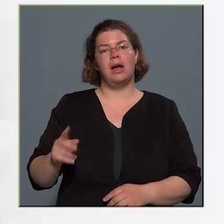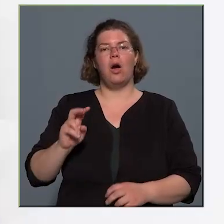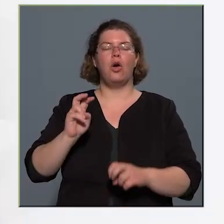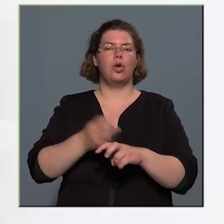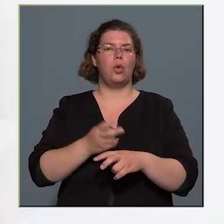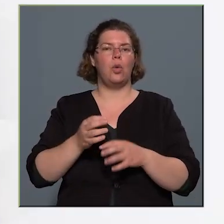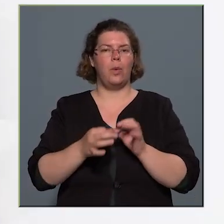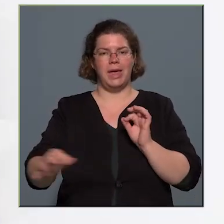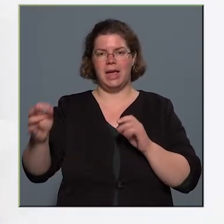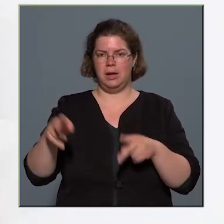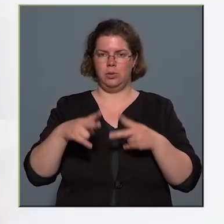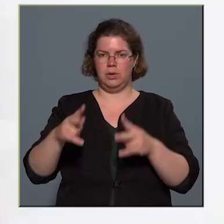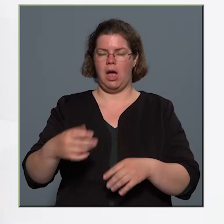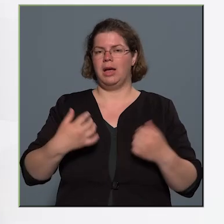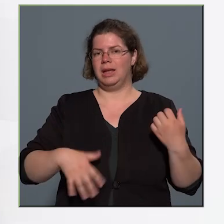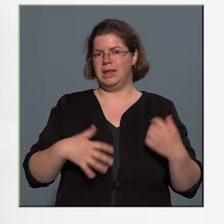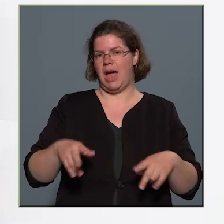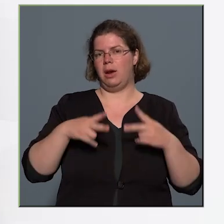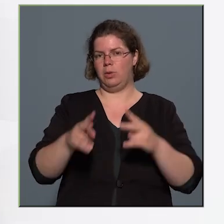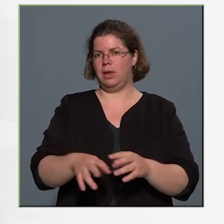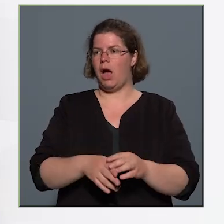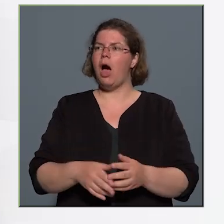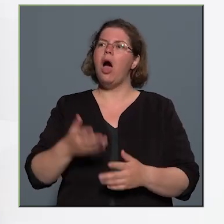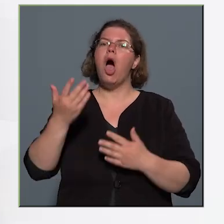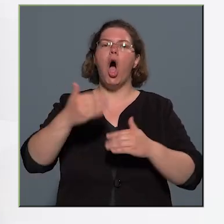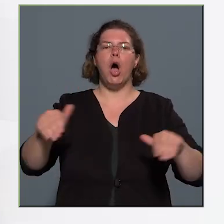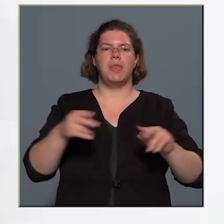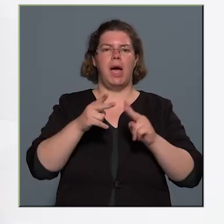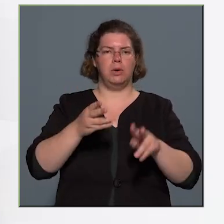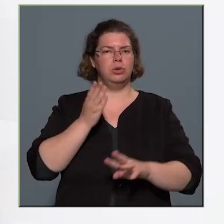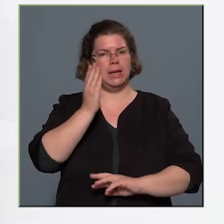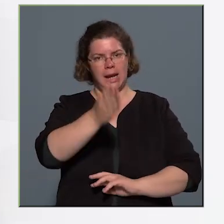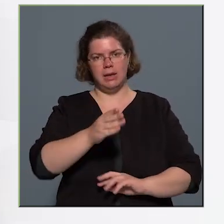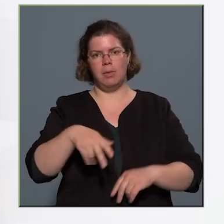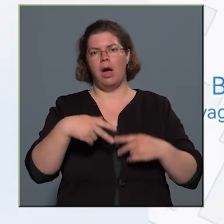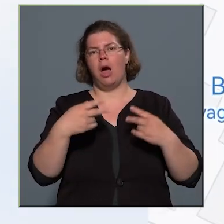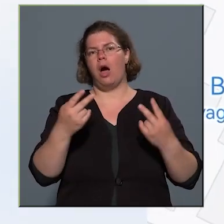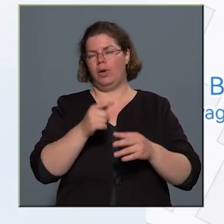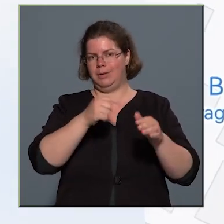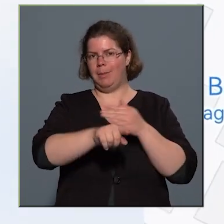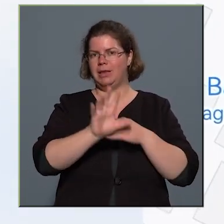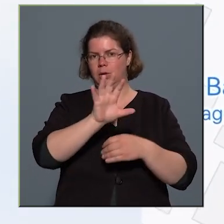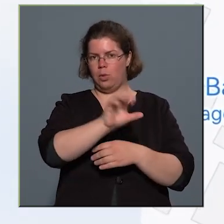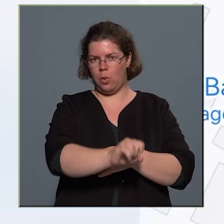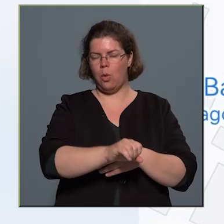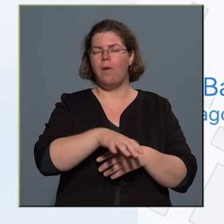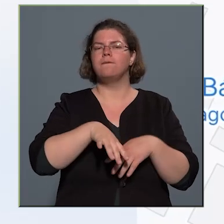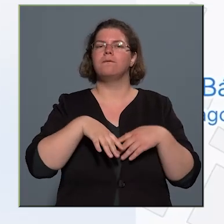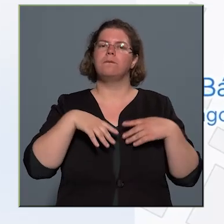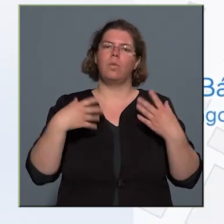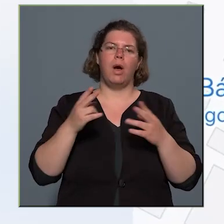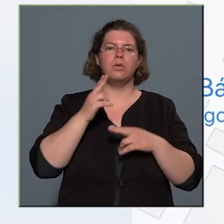utca, Gitár utcai tengely a határút irányában, ahol elérhető utána a határuti metró megálló, vagy akár a